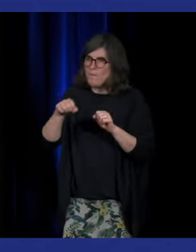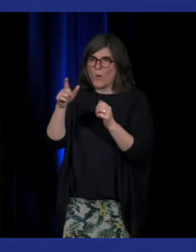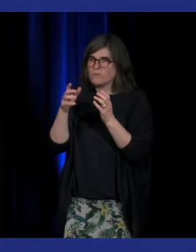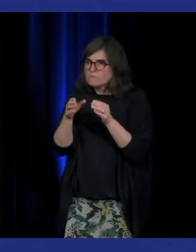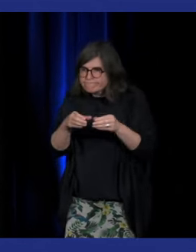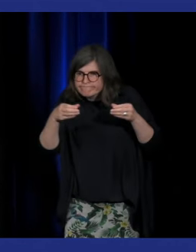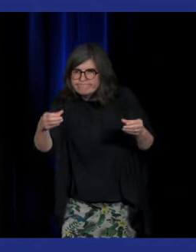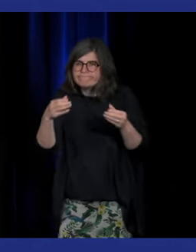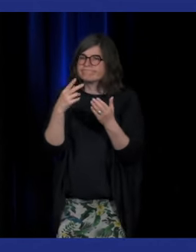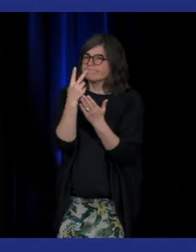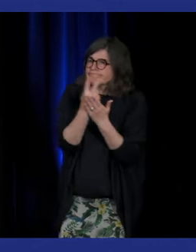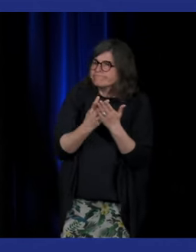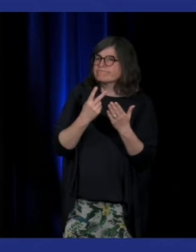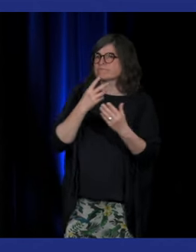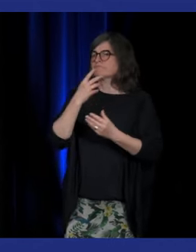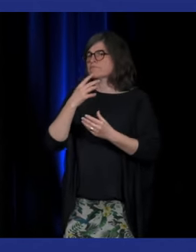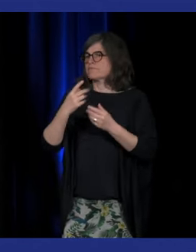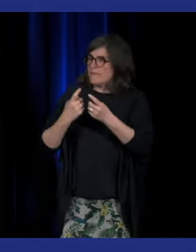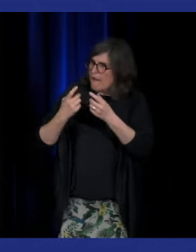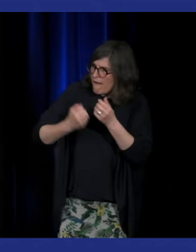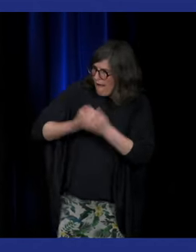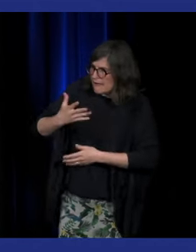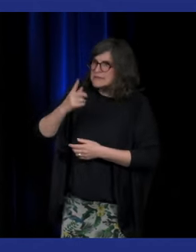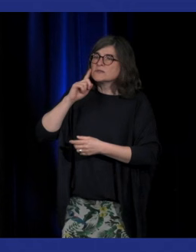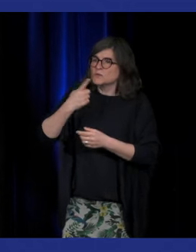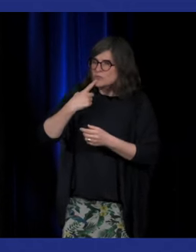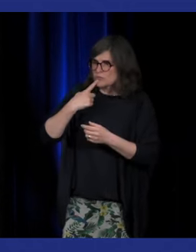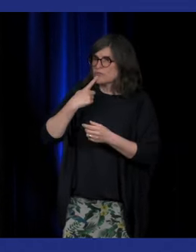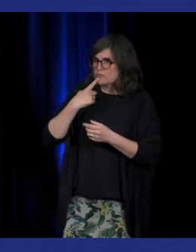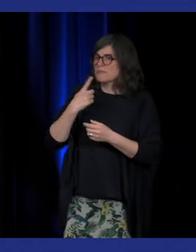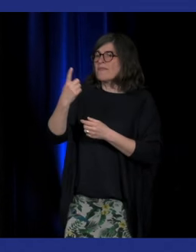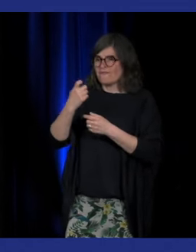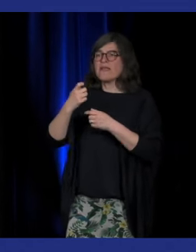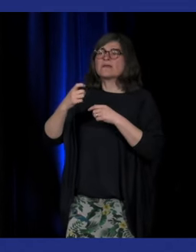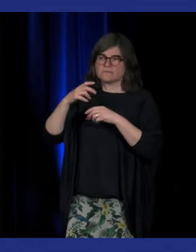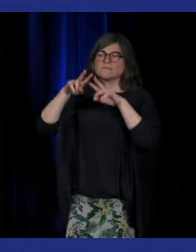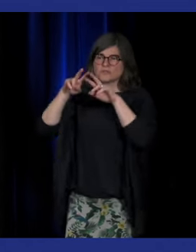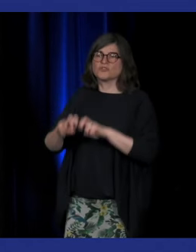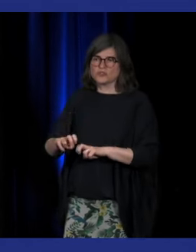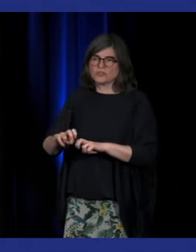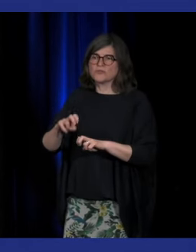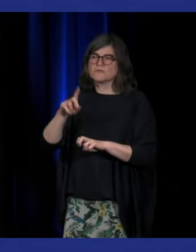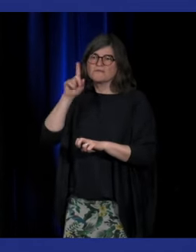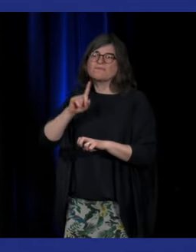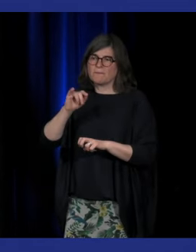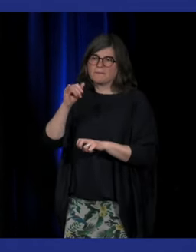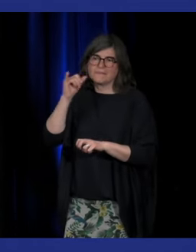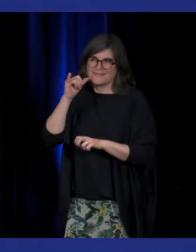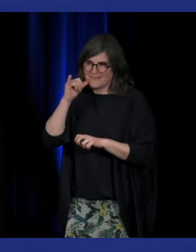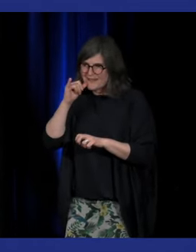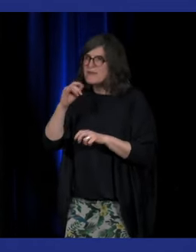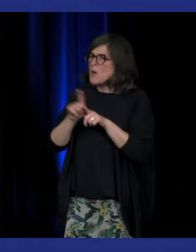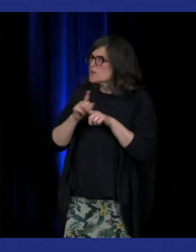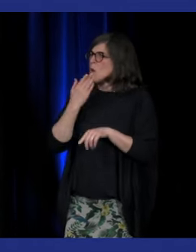dictionnaires biographiques, dictionnaires biographiques sur les artistes sourds qui a été fait par une chercheuse italienne en particulier. Mais il y a d'autres